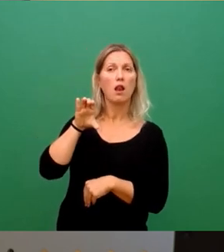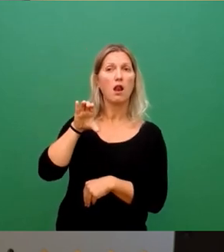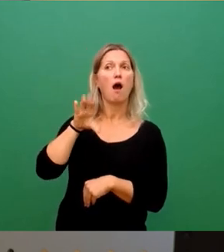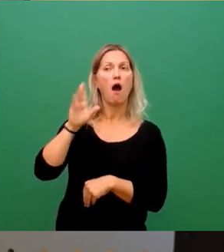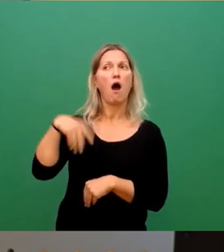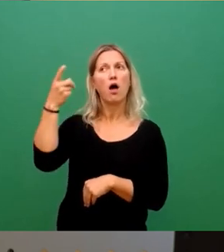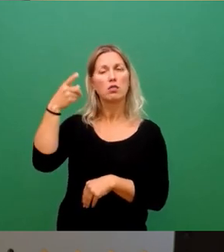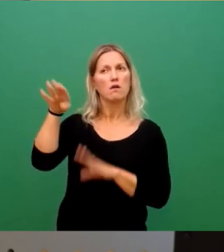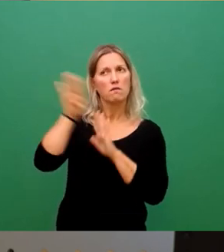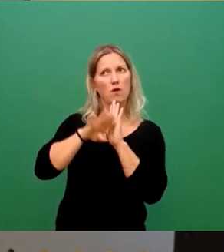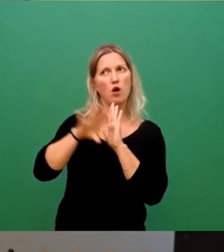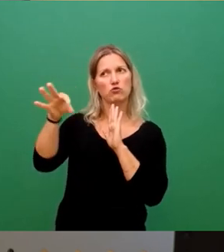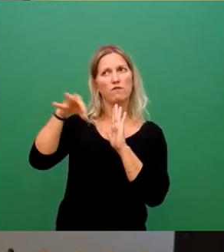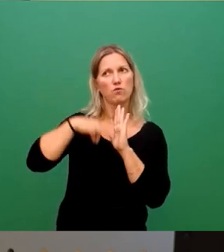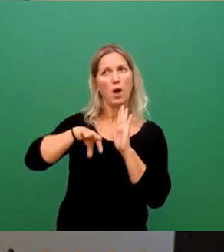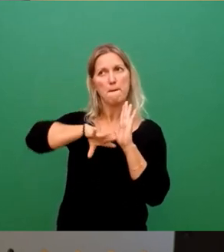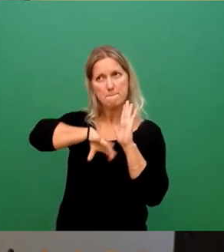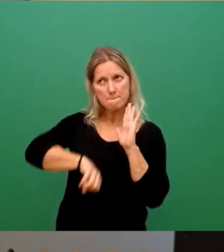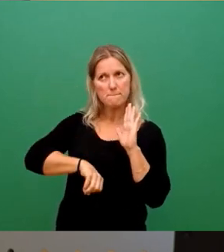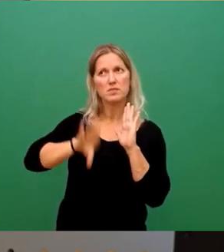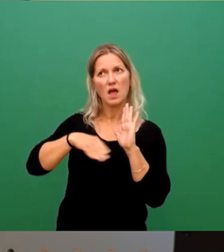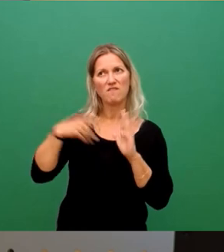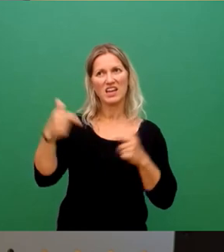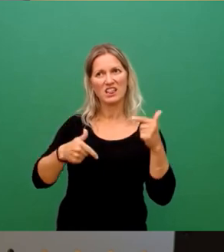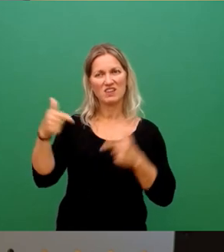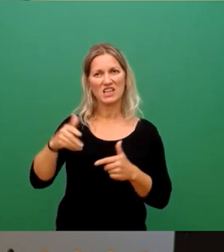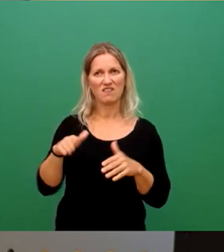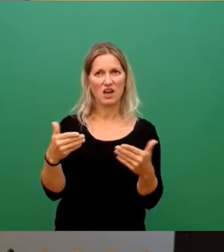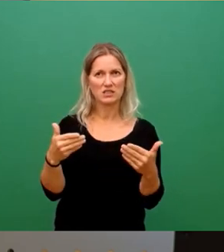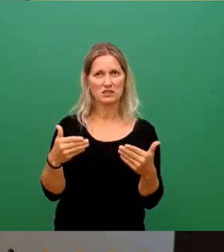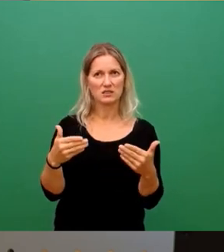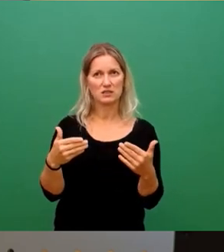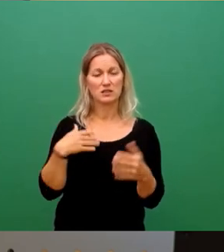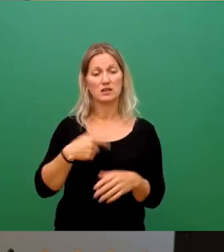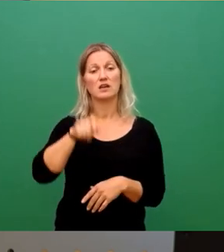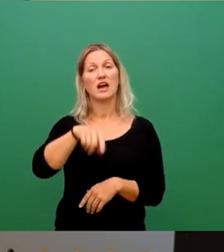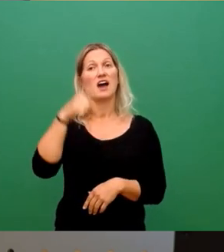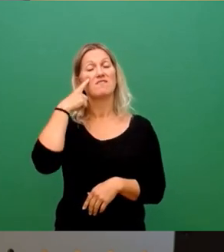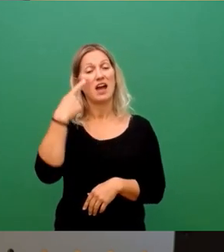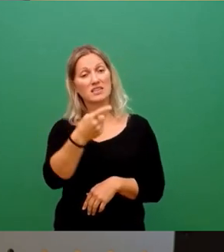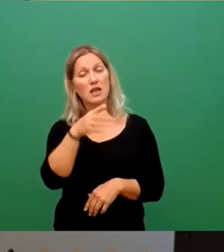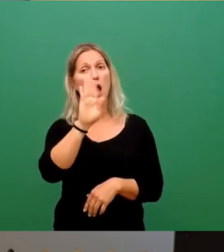lassen, was investiert wird. Ich weiß, Frau Arnott, Sie lachen, weil Sie haben das System nicht verstanden.